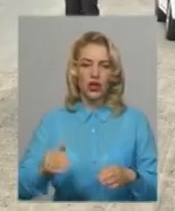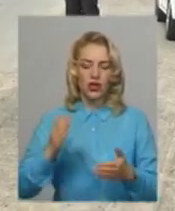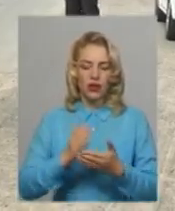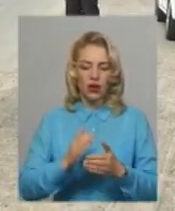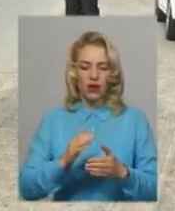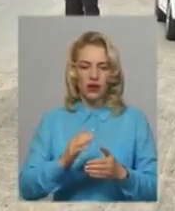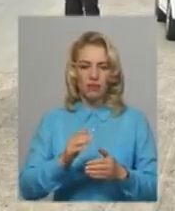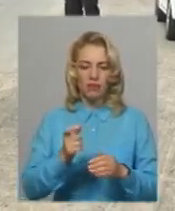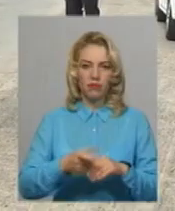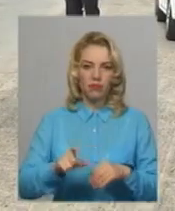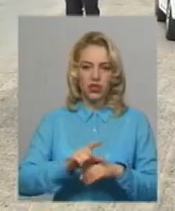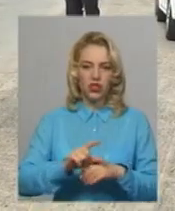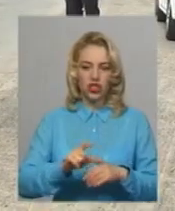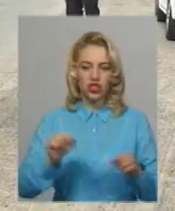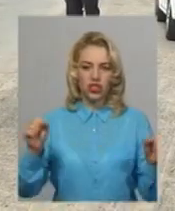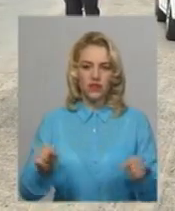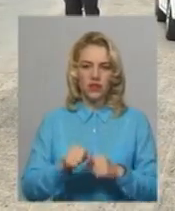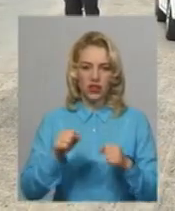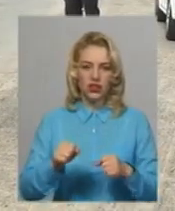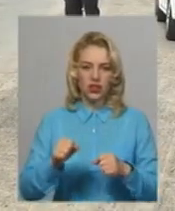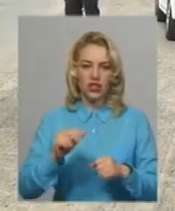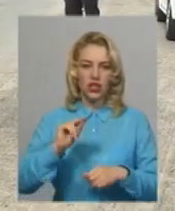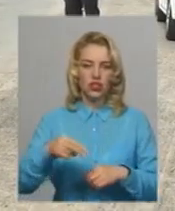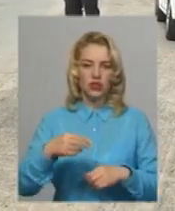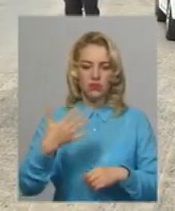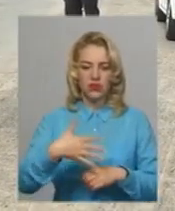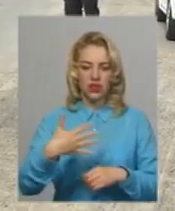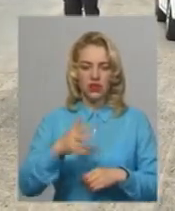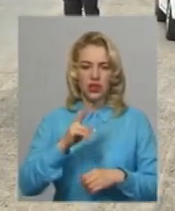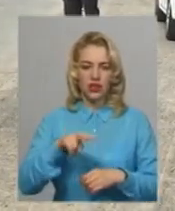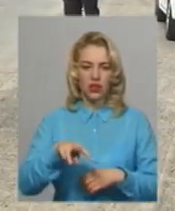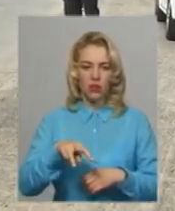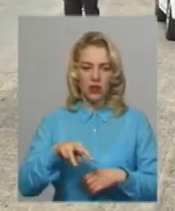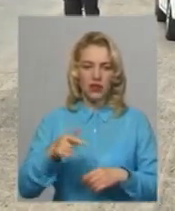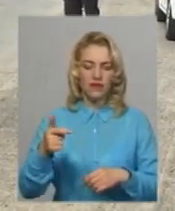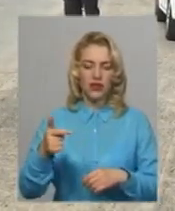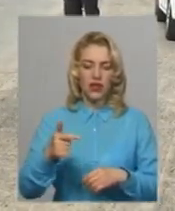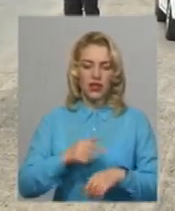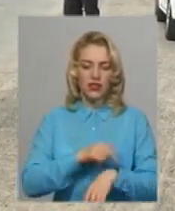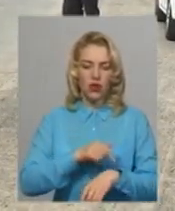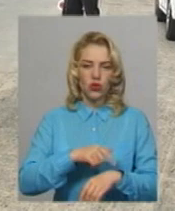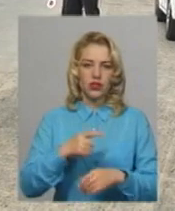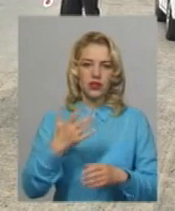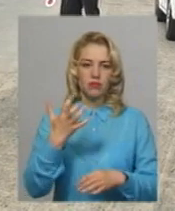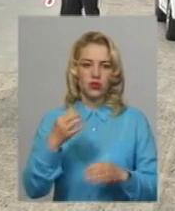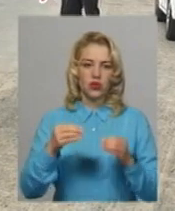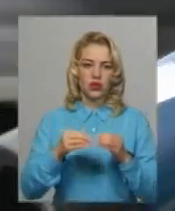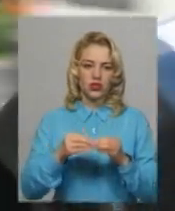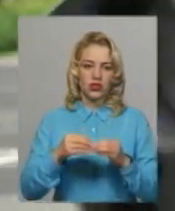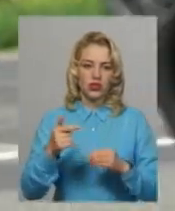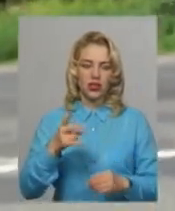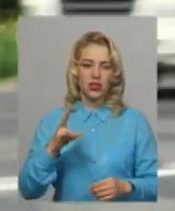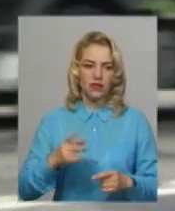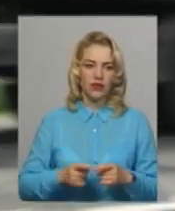швидкісного режиму більше, як водій порушує, більше, як на 50 кілометрів за годину, тоді сума штрафу становить 510 гривень.